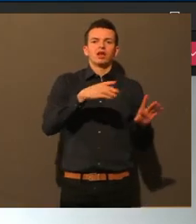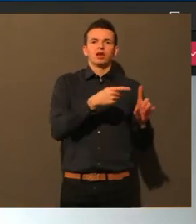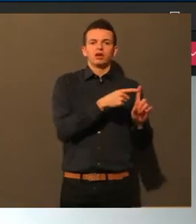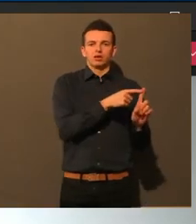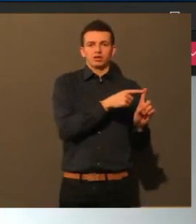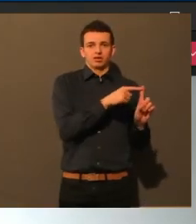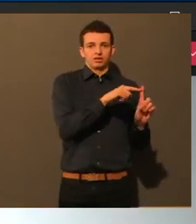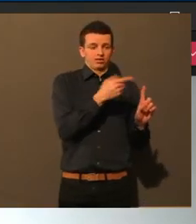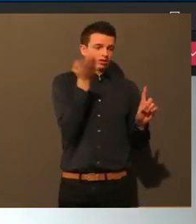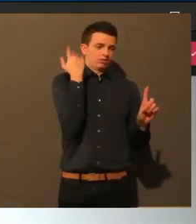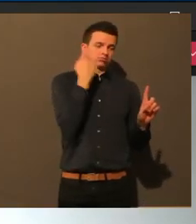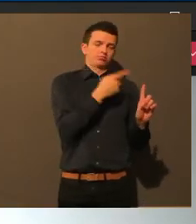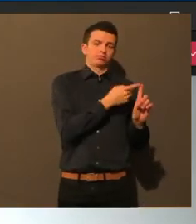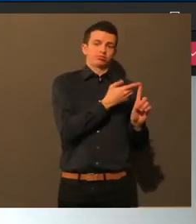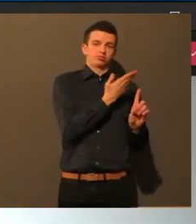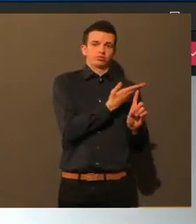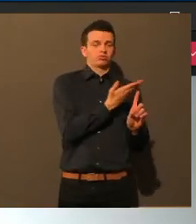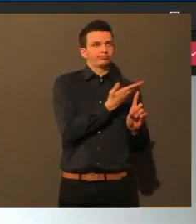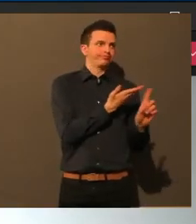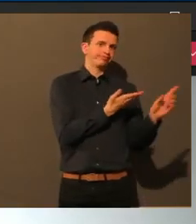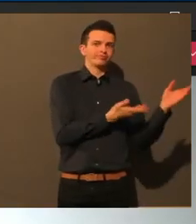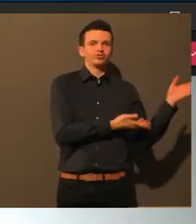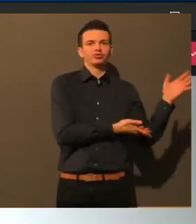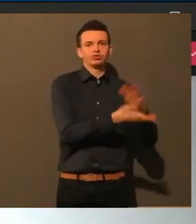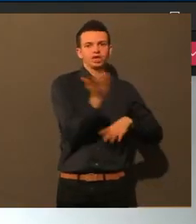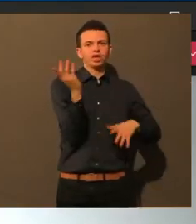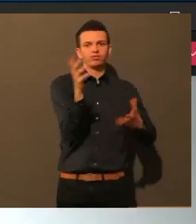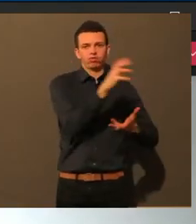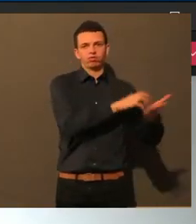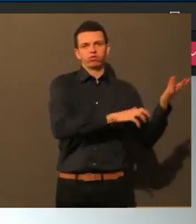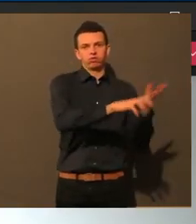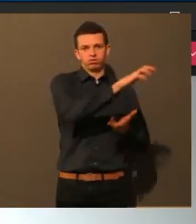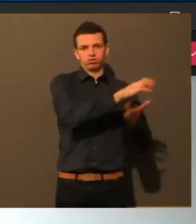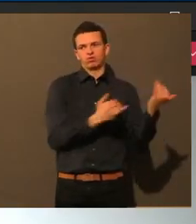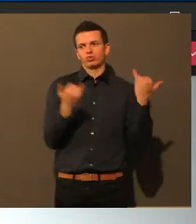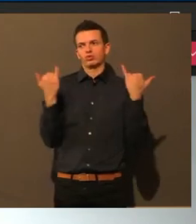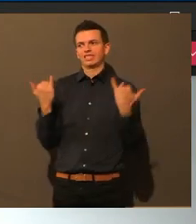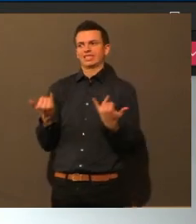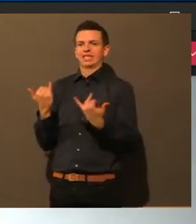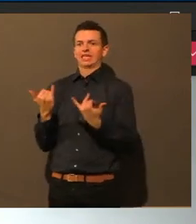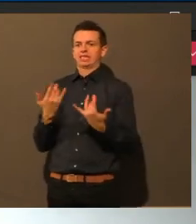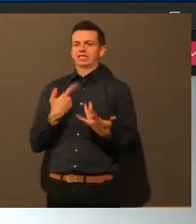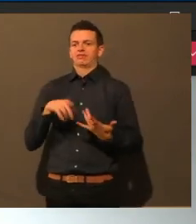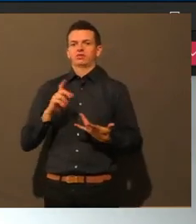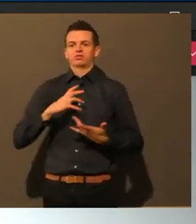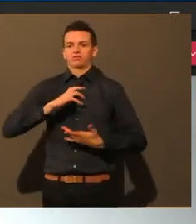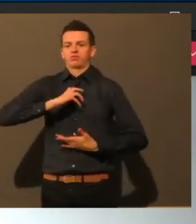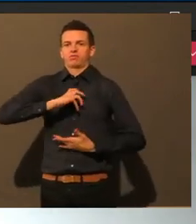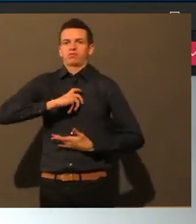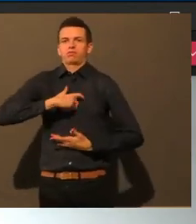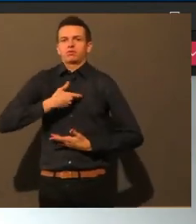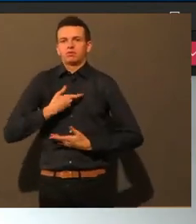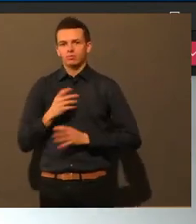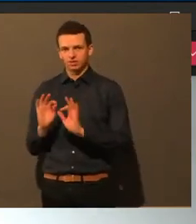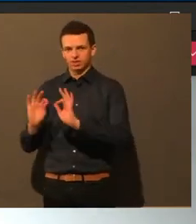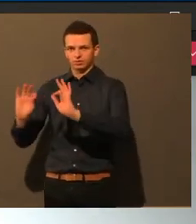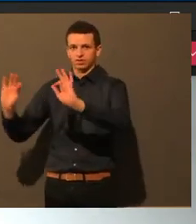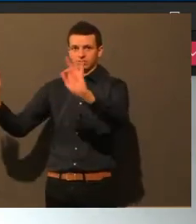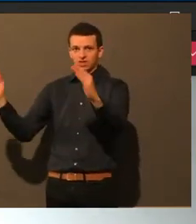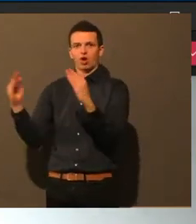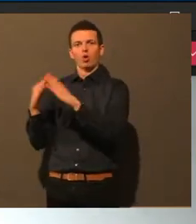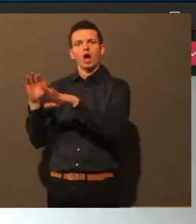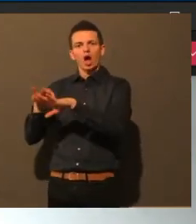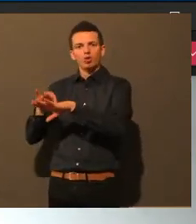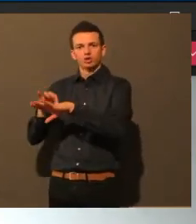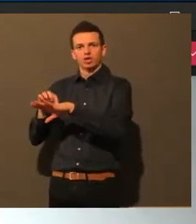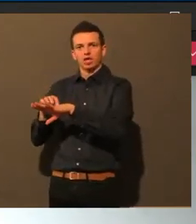dieses, die Hausärzte bringen sich da jetzt auch deutlich besser ein, muss man sagen. Also das ist